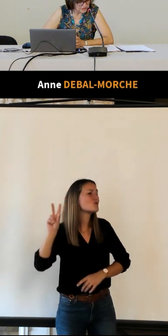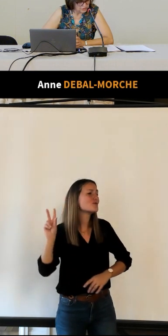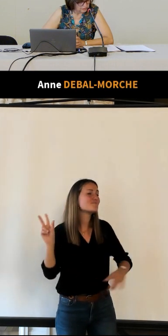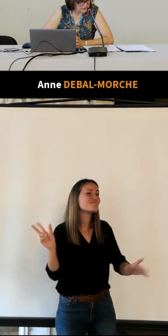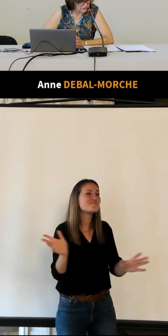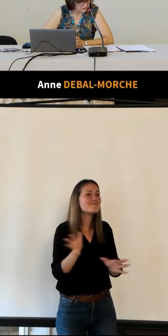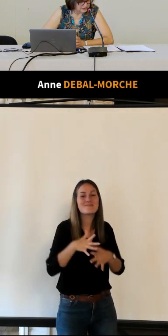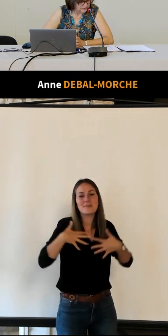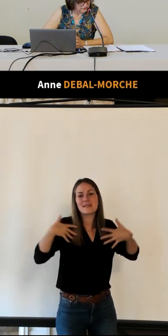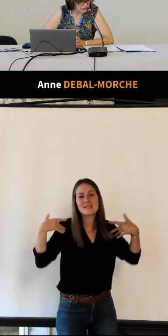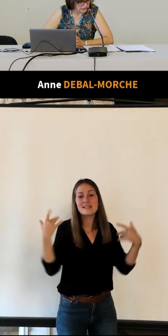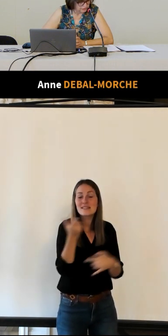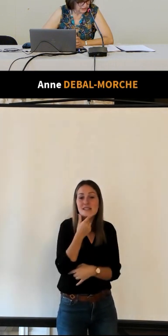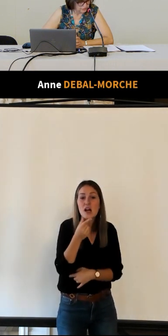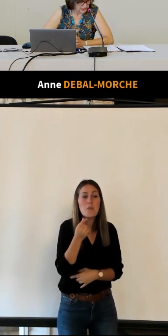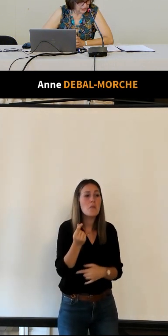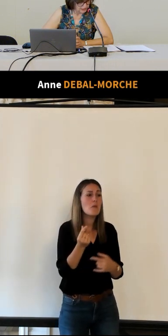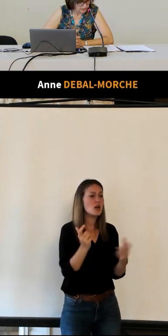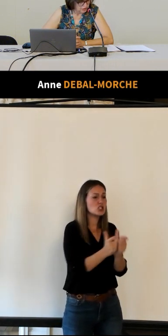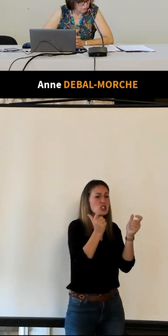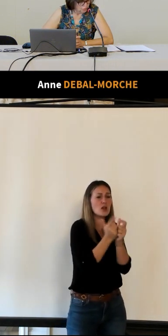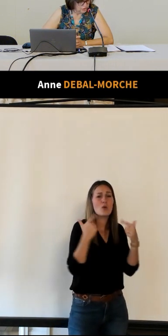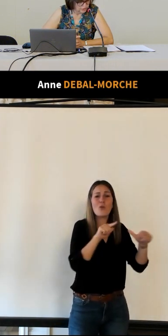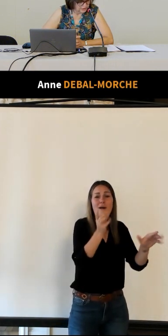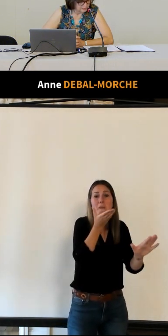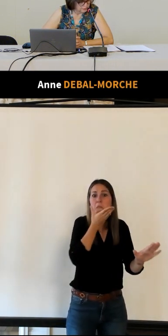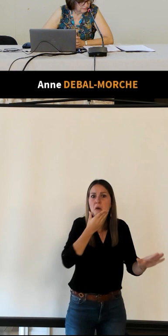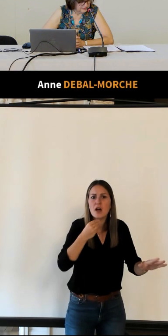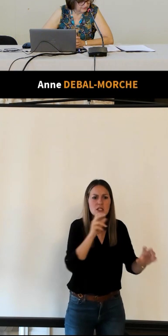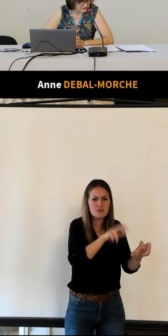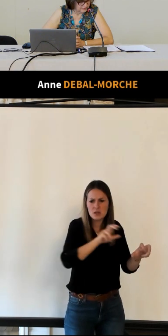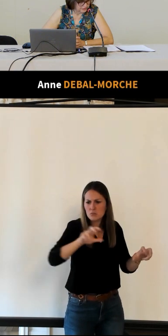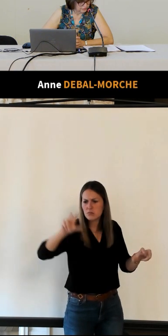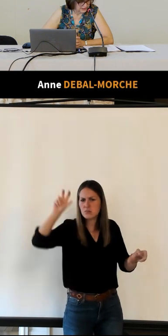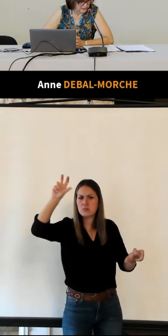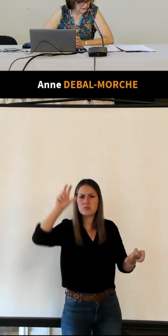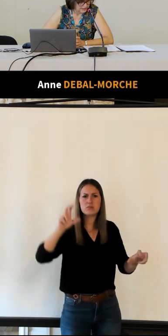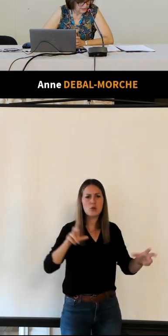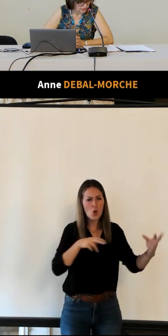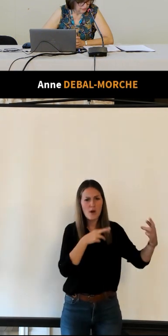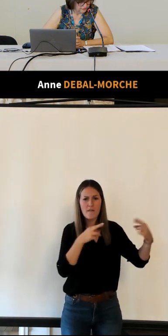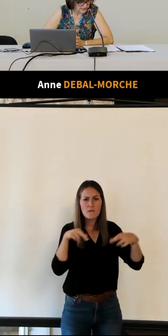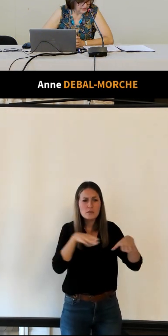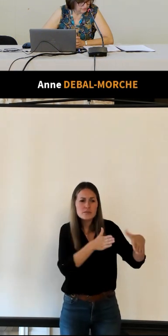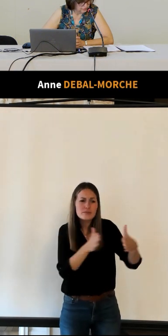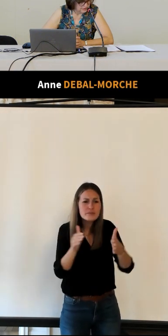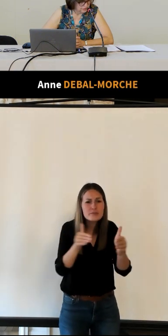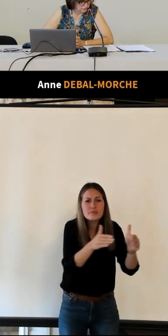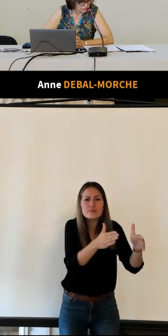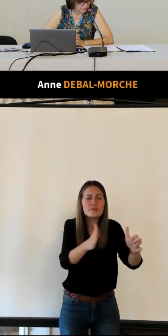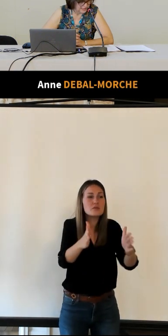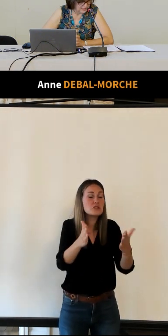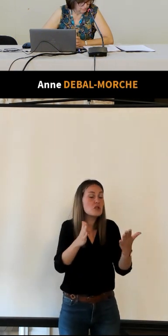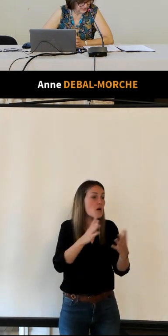situation au milieu des magnifiques châteaux de la Loire au coeur des plus belles vallées de la Touraine en fait un centre d